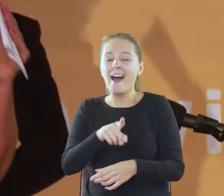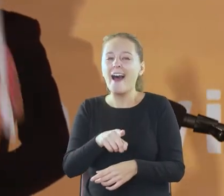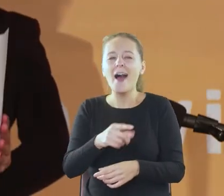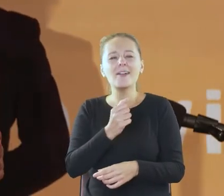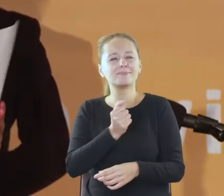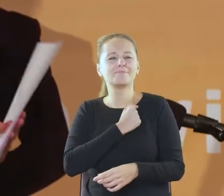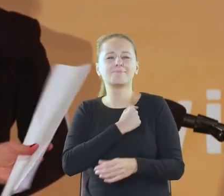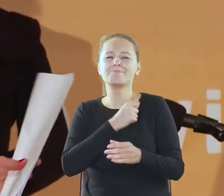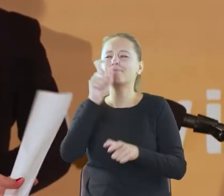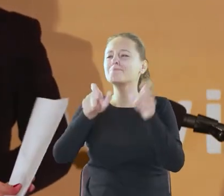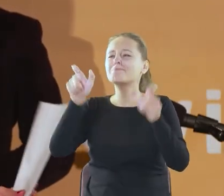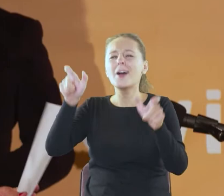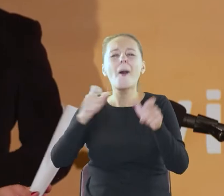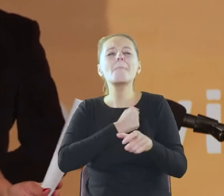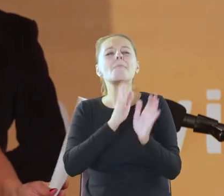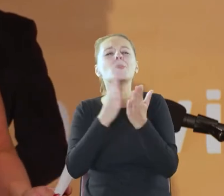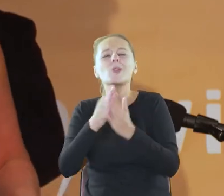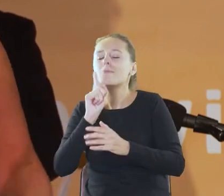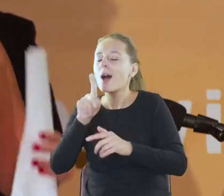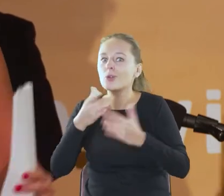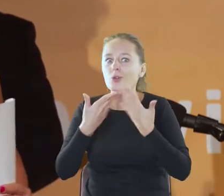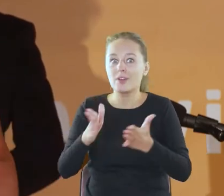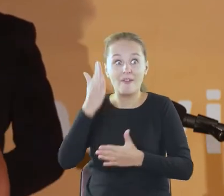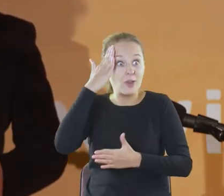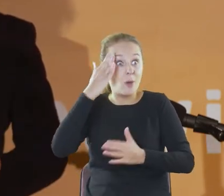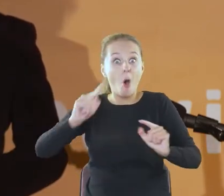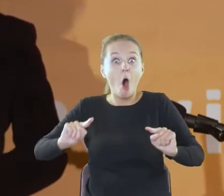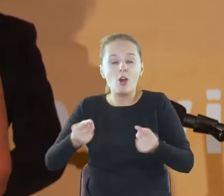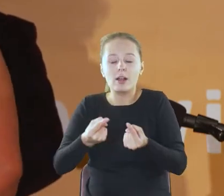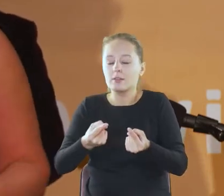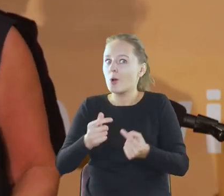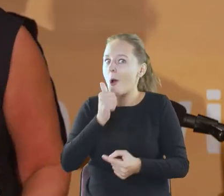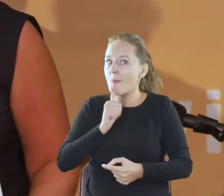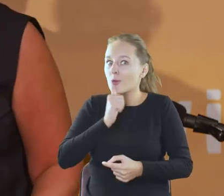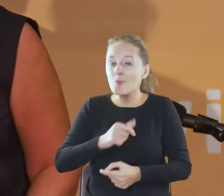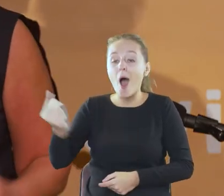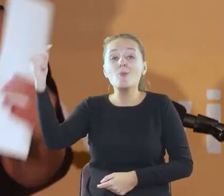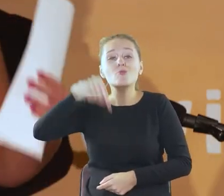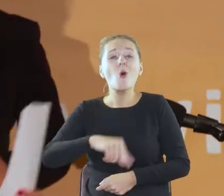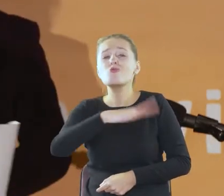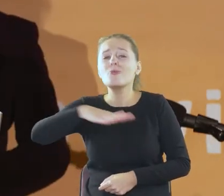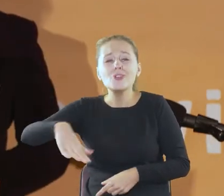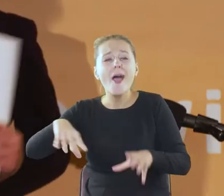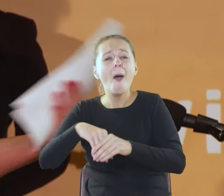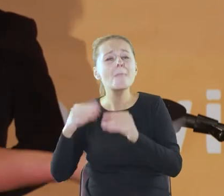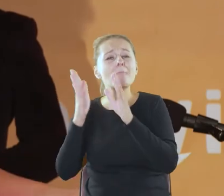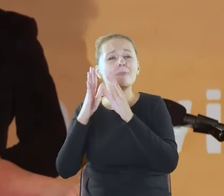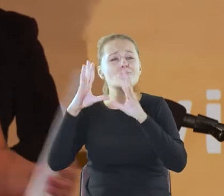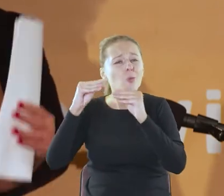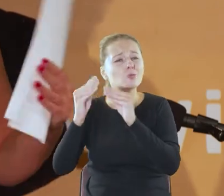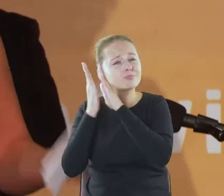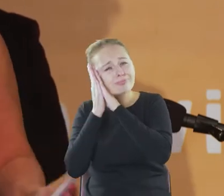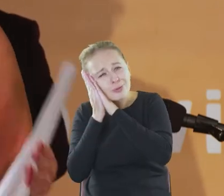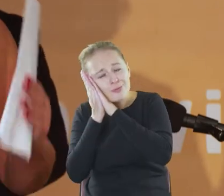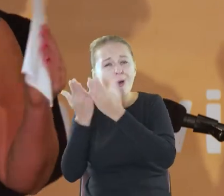otwarci. Przecież wiadomo, że to jest organizacyjne wyzwanie, prawda? Przychodzą dzieci z poduszkami, z latarkami, śpią między regałami. My